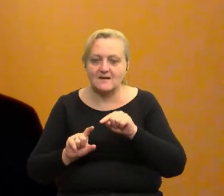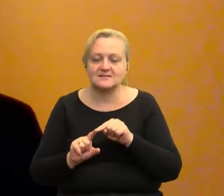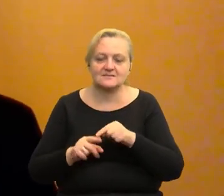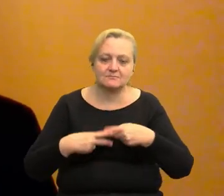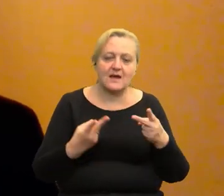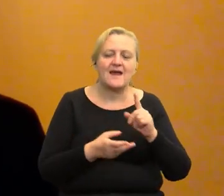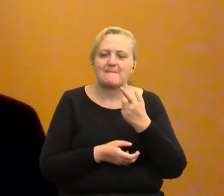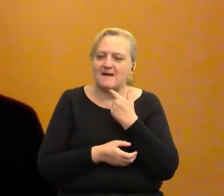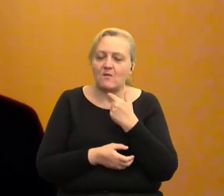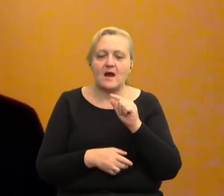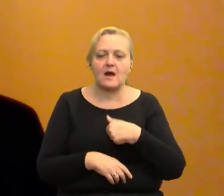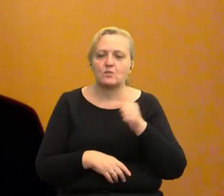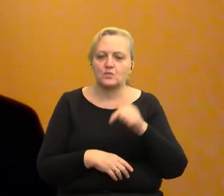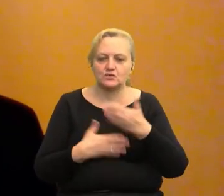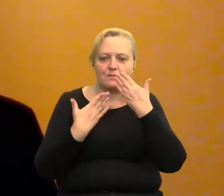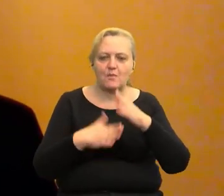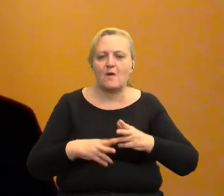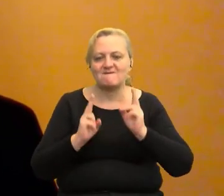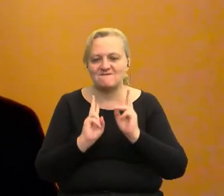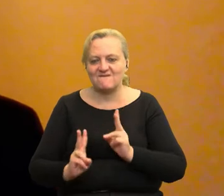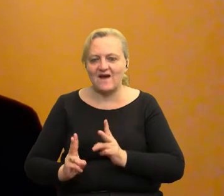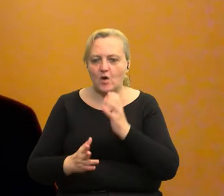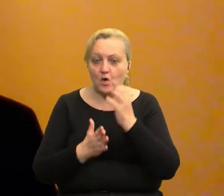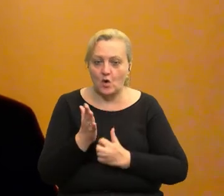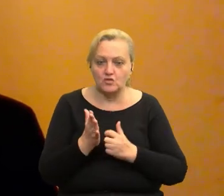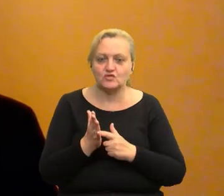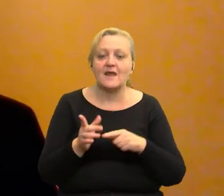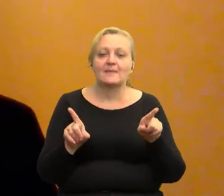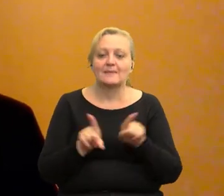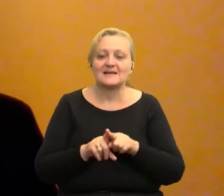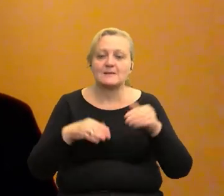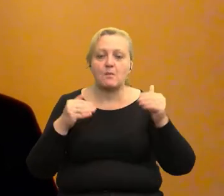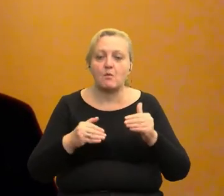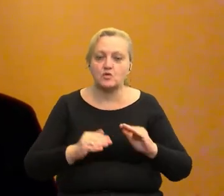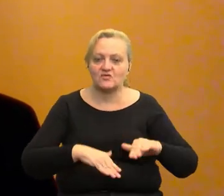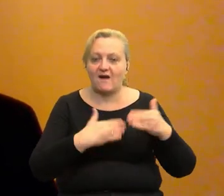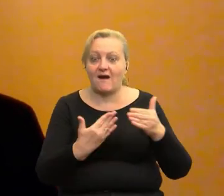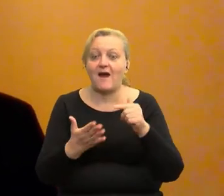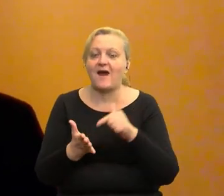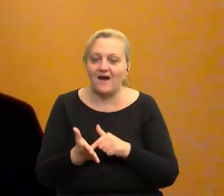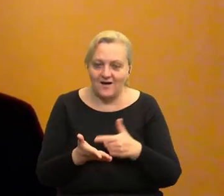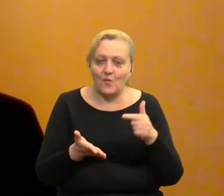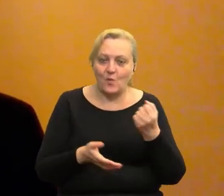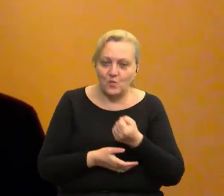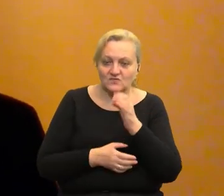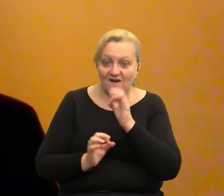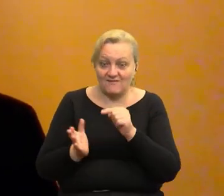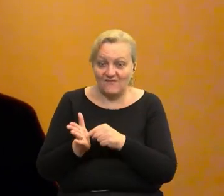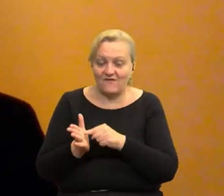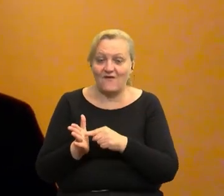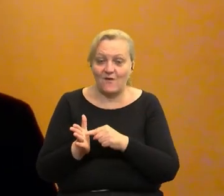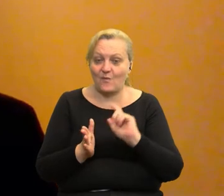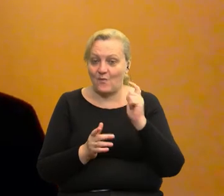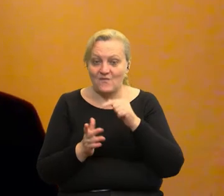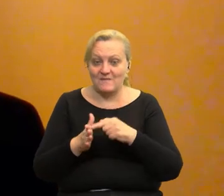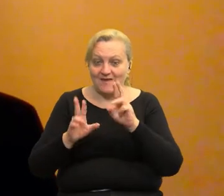pokazanie już konkretnych korzyści i dedykowanych możliwości zastosowania tych danych satelitarnych w